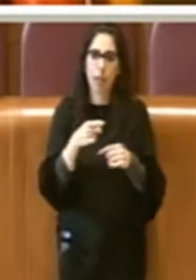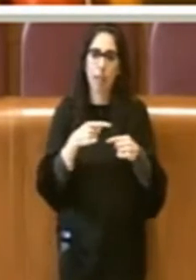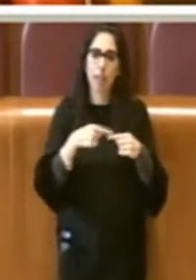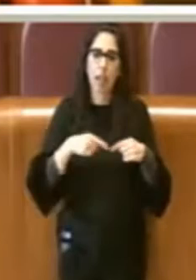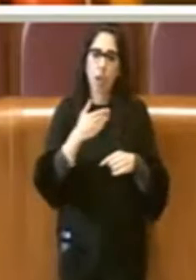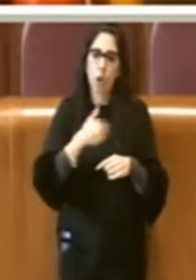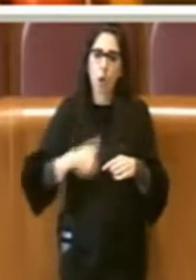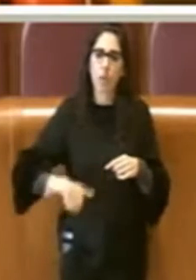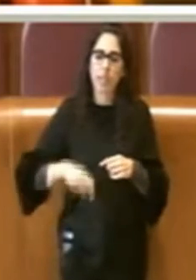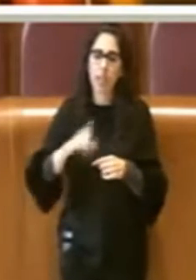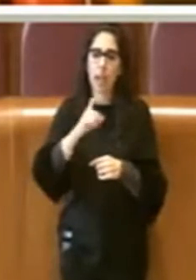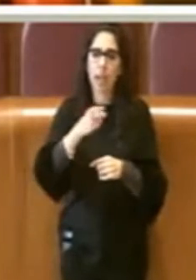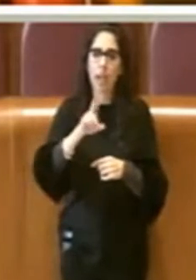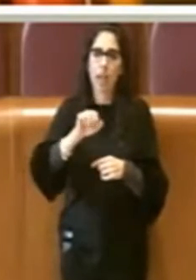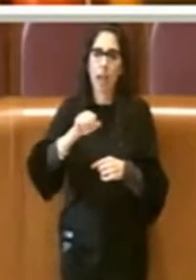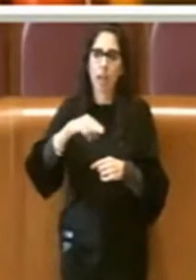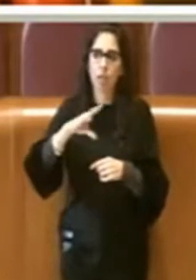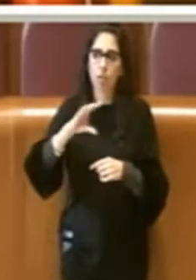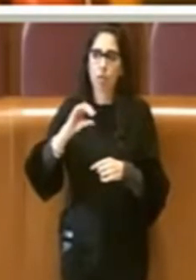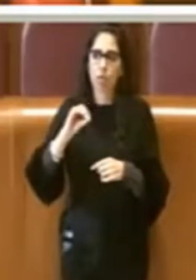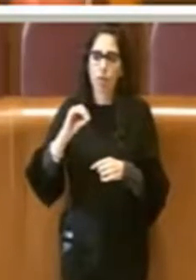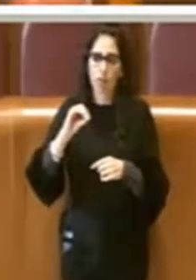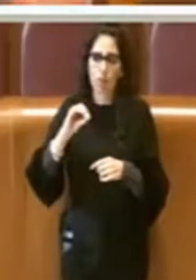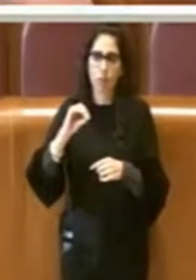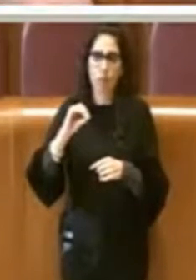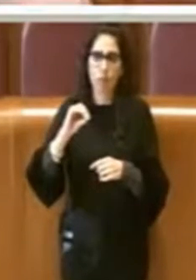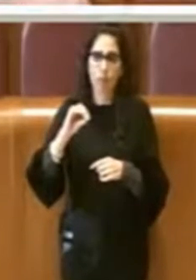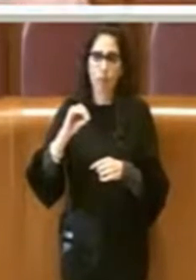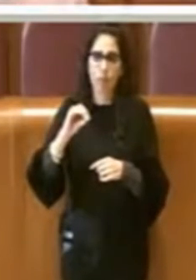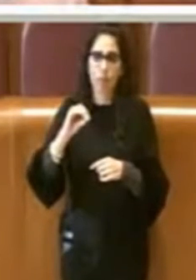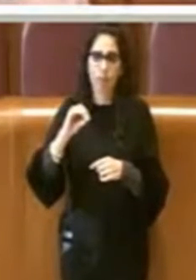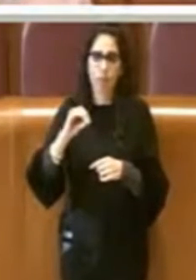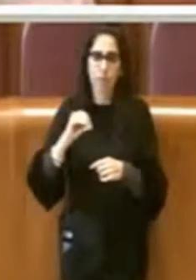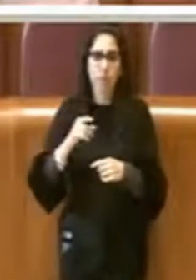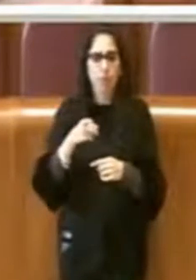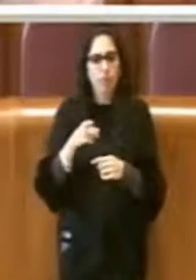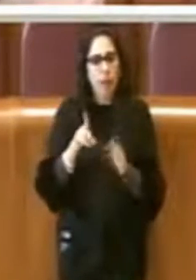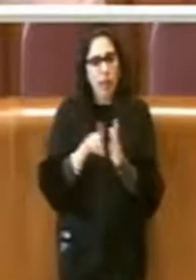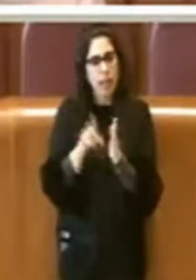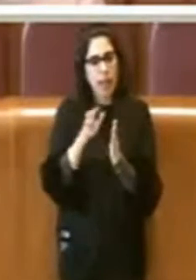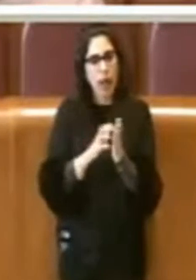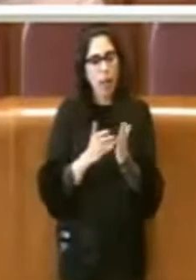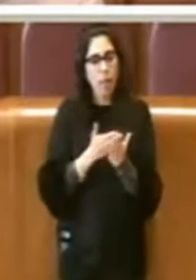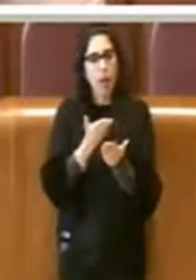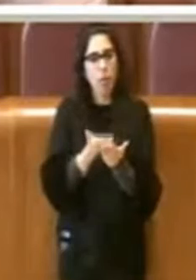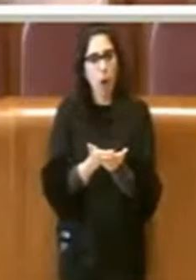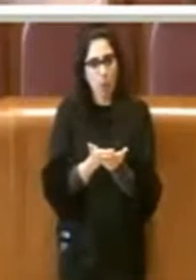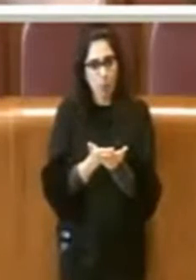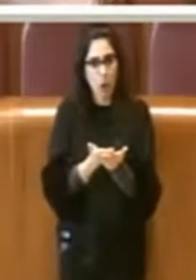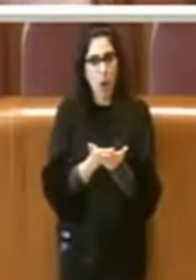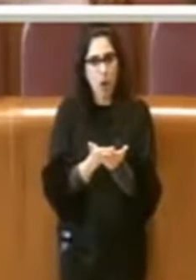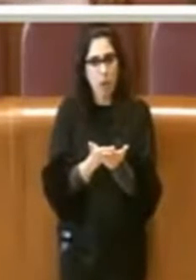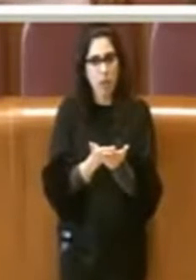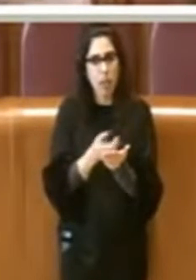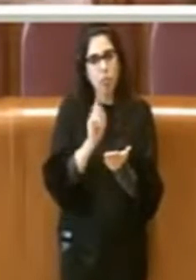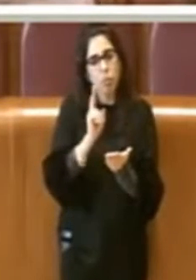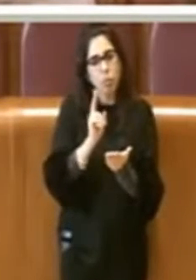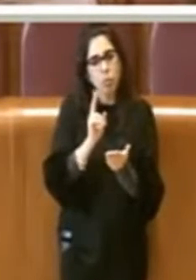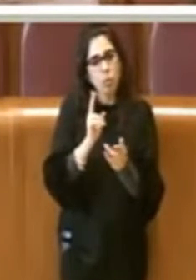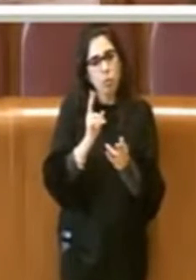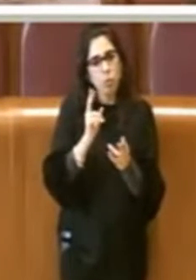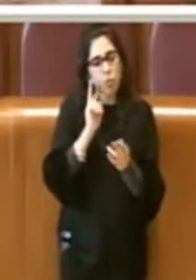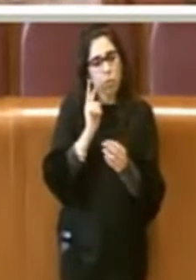Grancio, la proposta di delibera è soprattutto di indirizzo politico, quindi